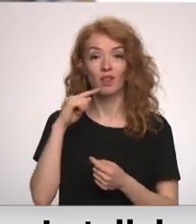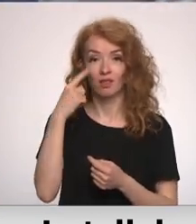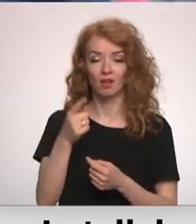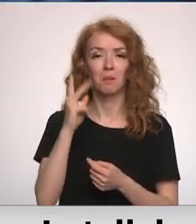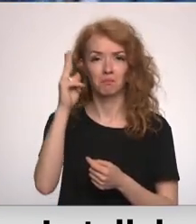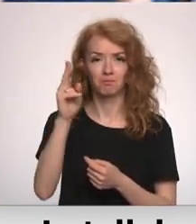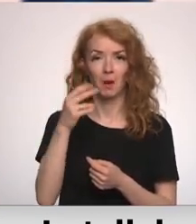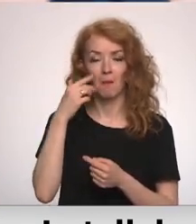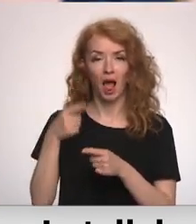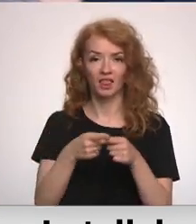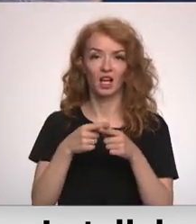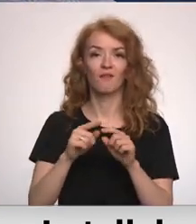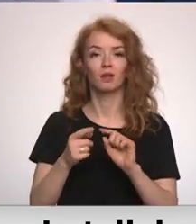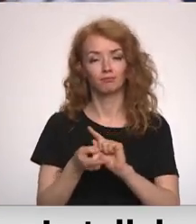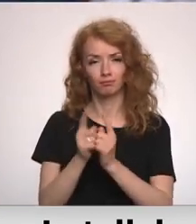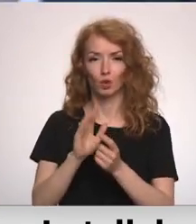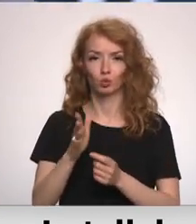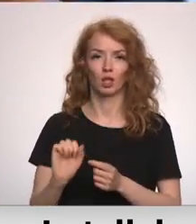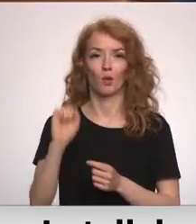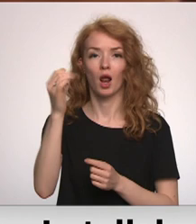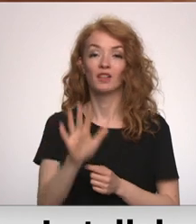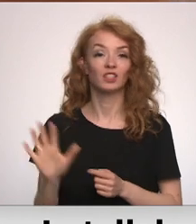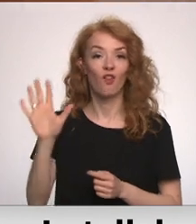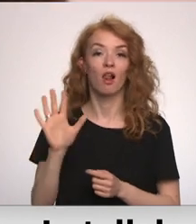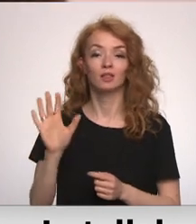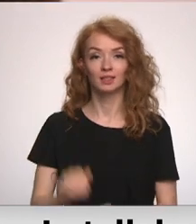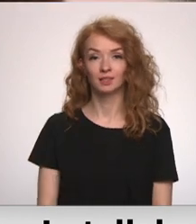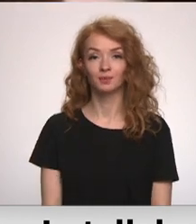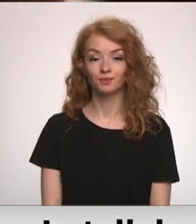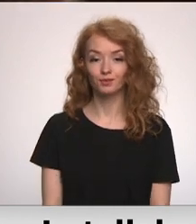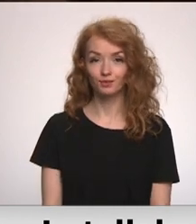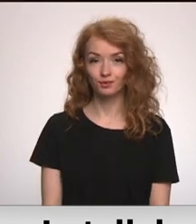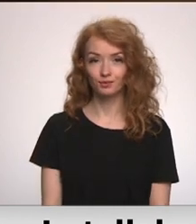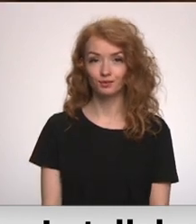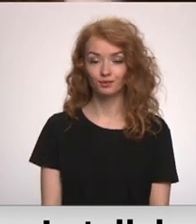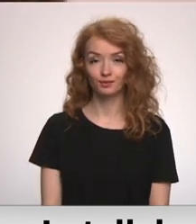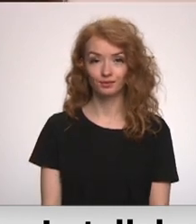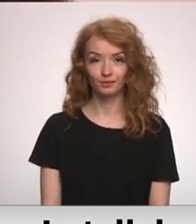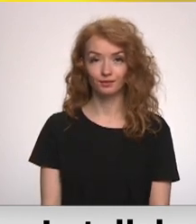izdosies Baltkrievi izveidot par demokrātisku valsti. Madar Līdzītīvans Milaus, Latvijas televīzija. Madar Līdzītīvans Milaus, Latvijas